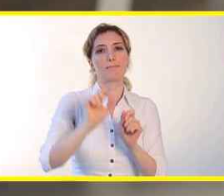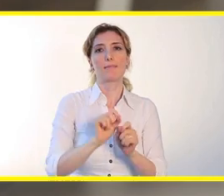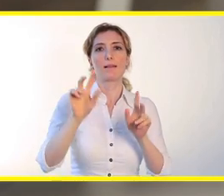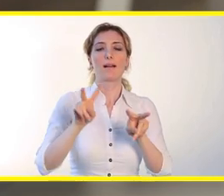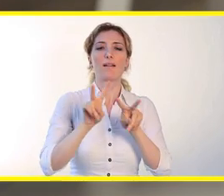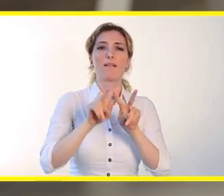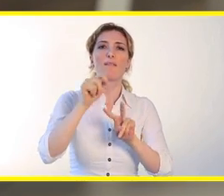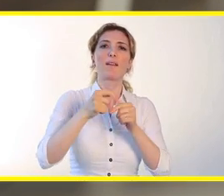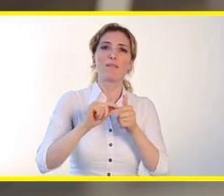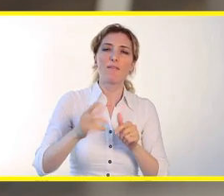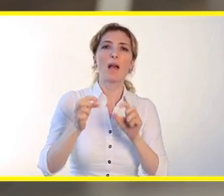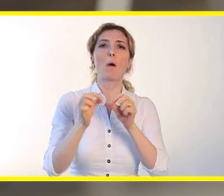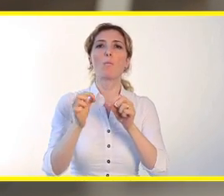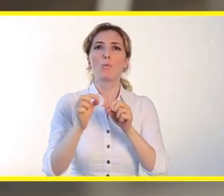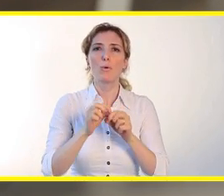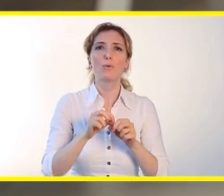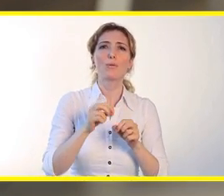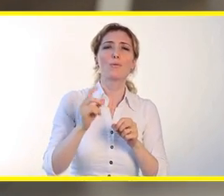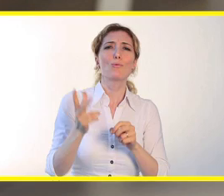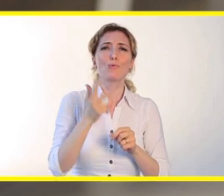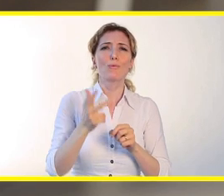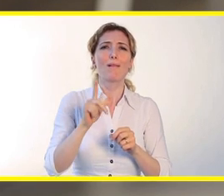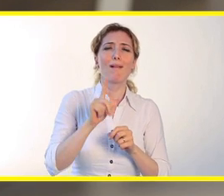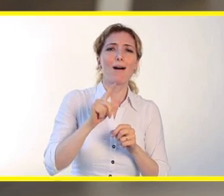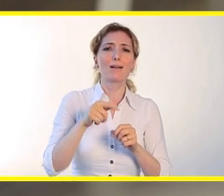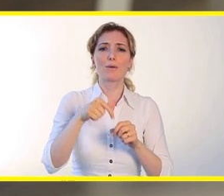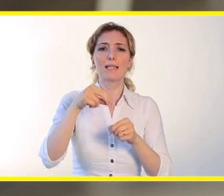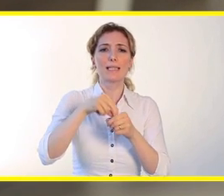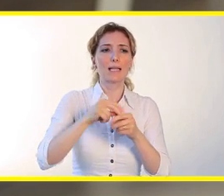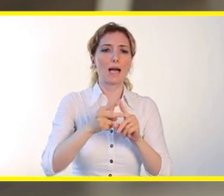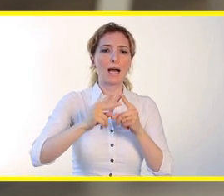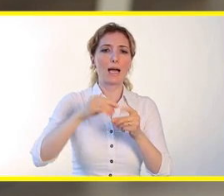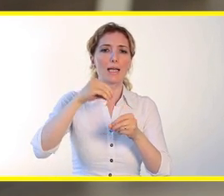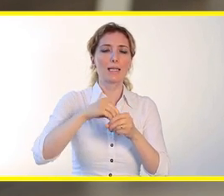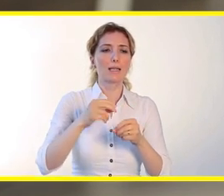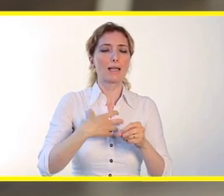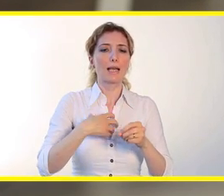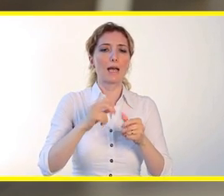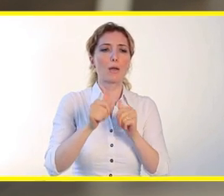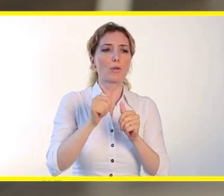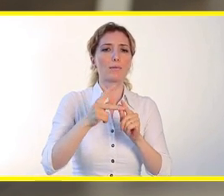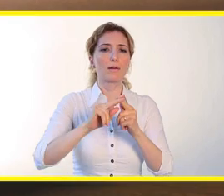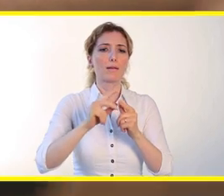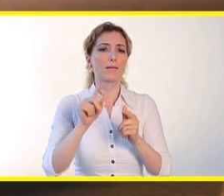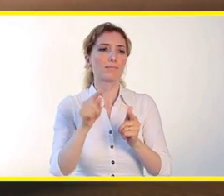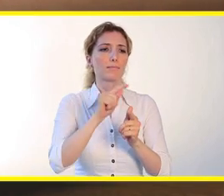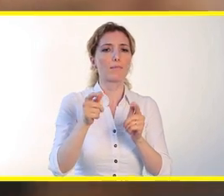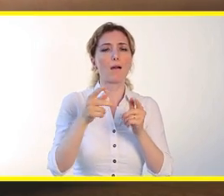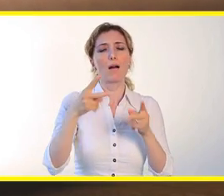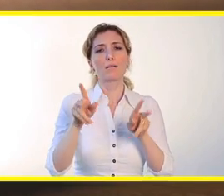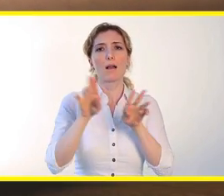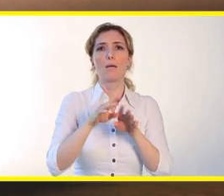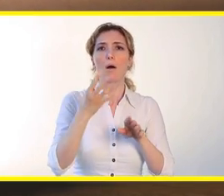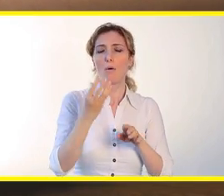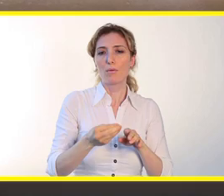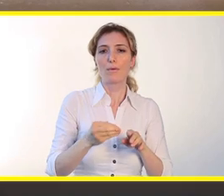Wi-Fi, Bluetooth gibi sık kullandığınız ayarları hızlı ayarlar panelinden hızlıca açıp kapatabilirsiniz. Hızlı